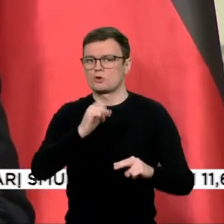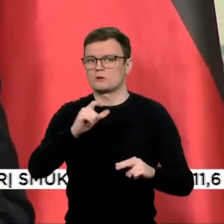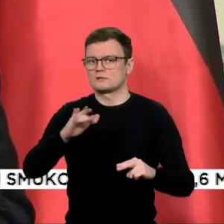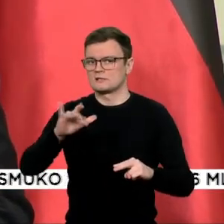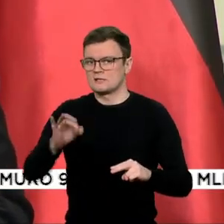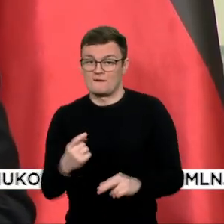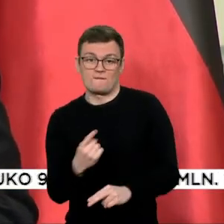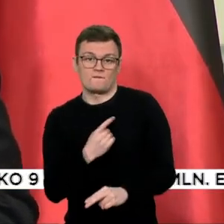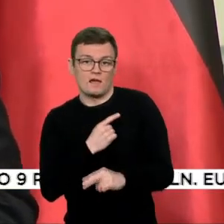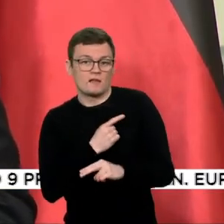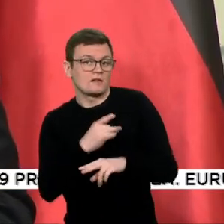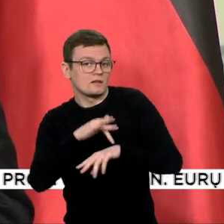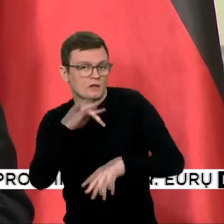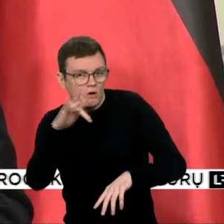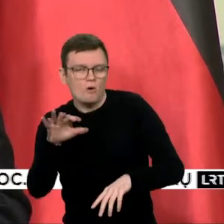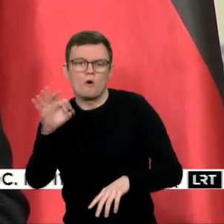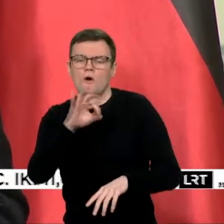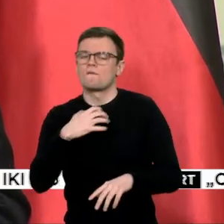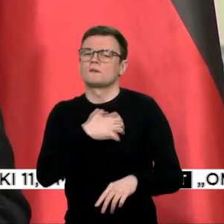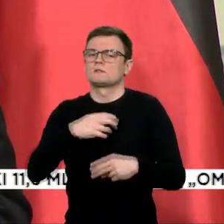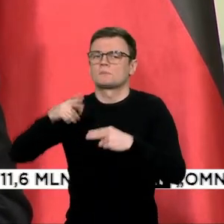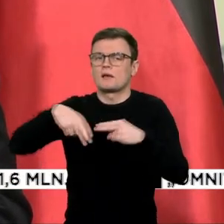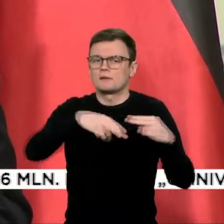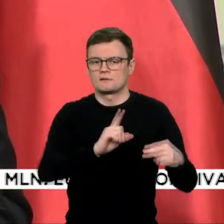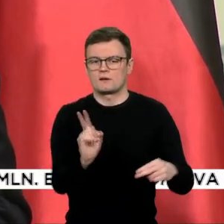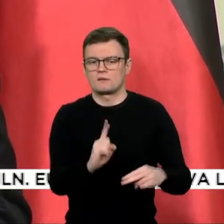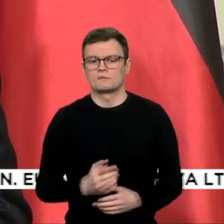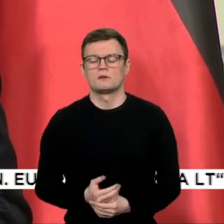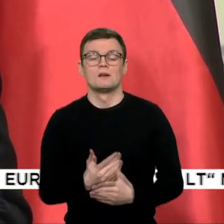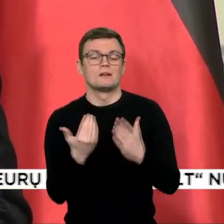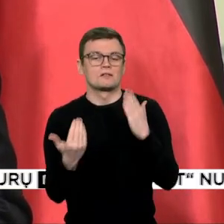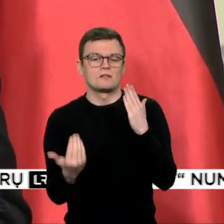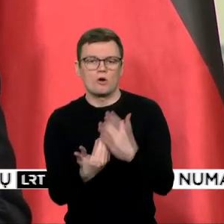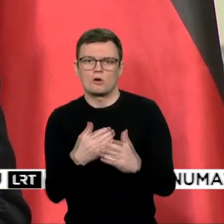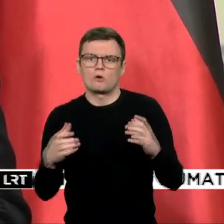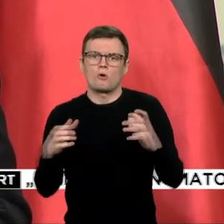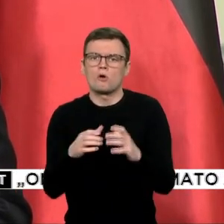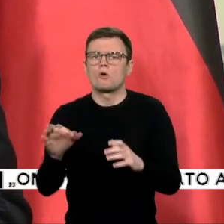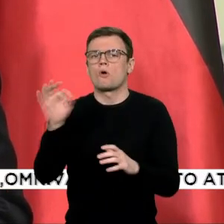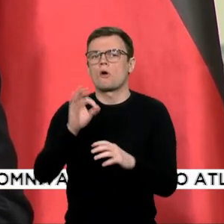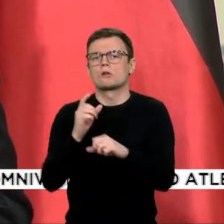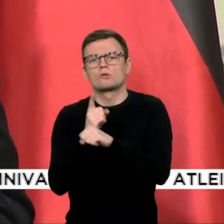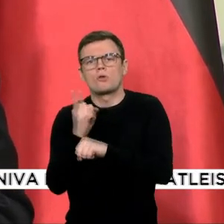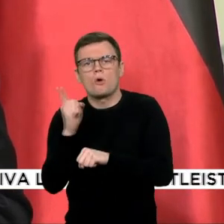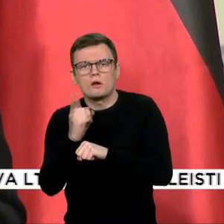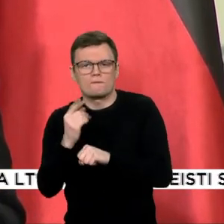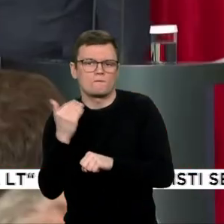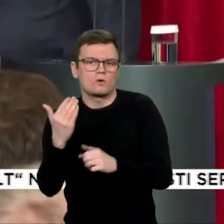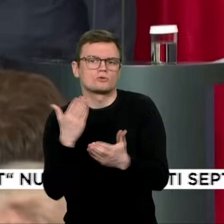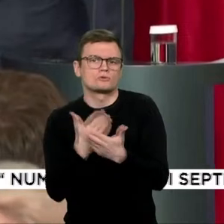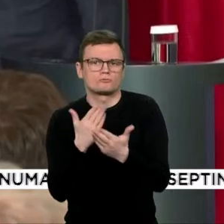Ramštaino formatus teigėme naują pajėgumų koaliciją dėl tolimosios raketinės artilerijos.